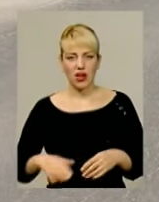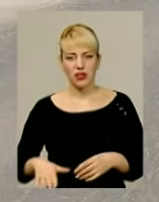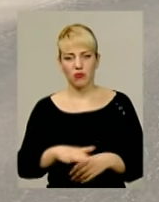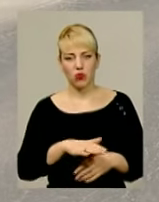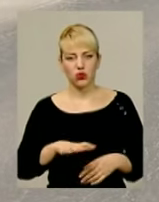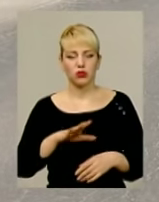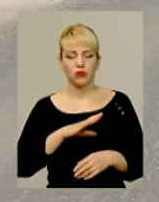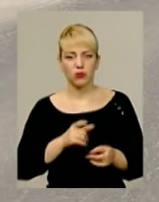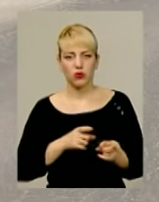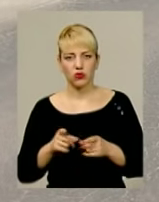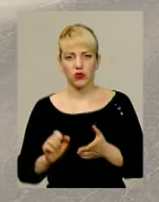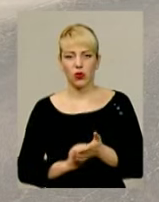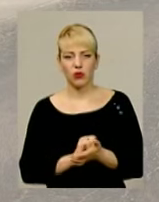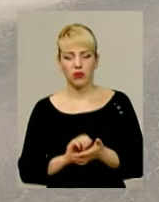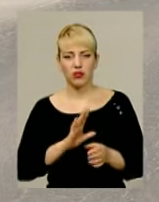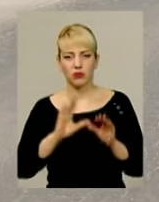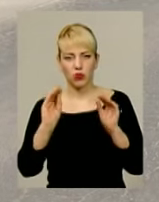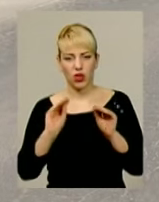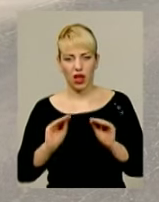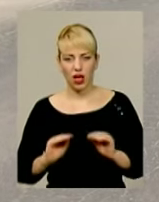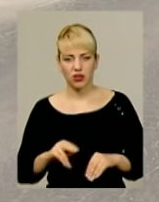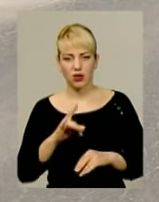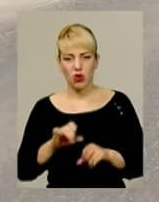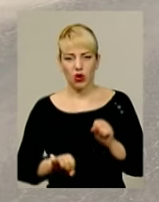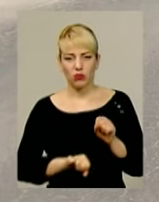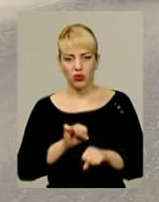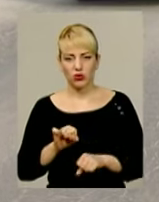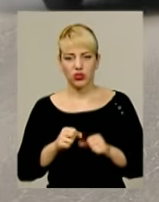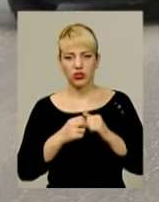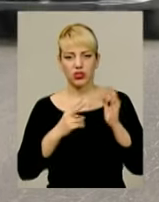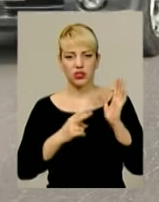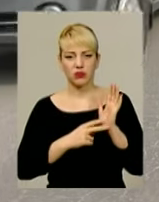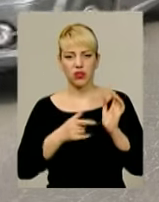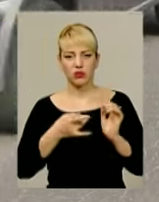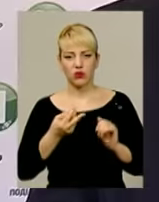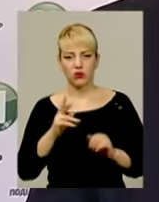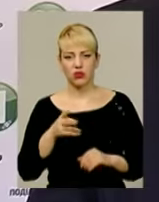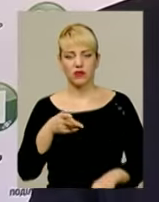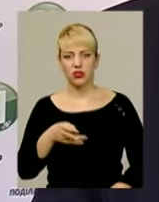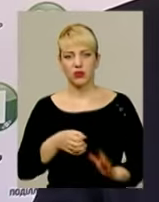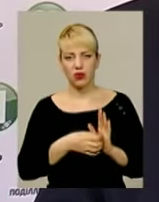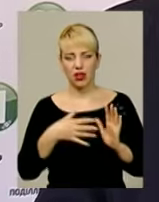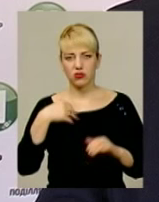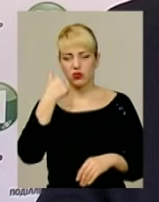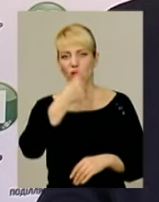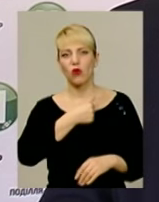підготовлені документи, складені акти про порушення. 17 грудня 2015 року